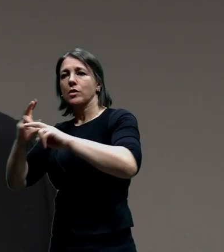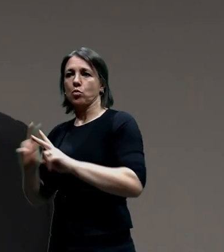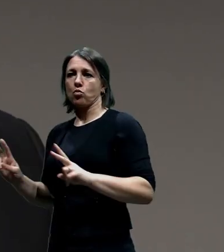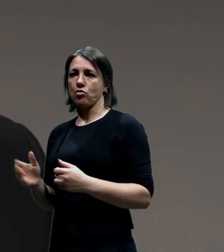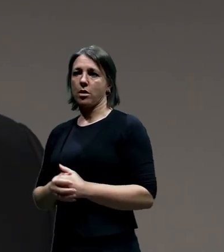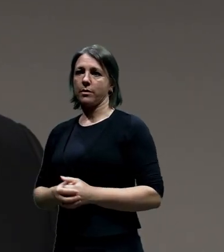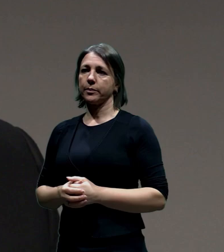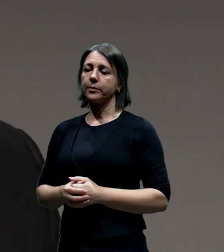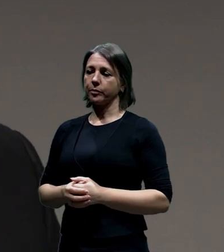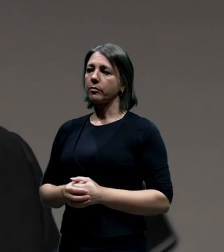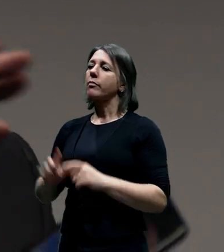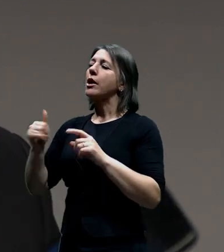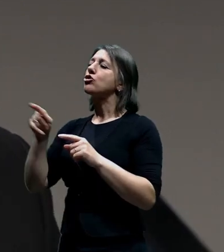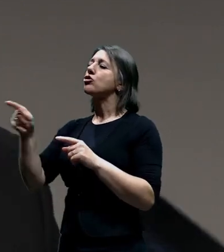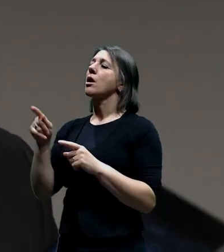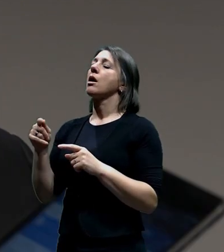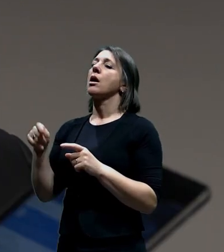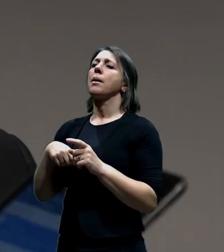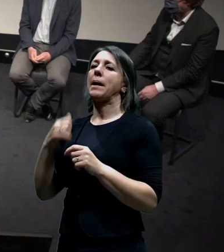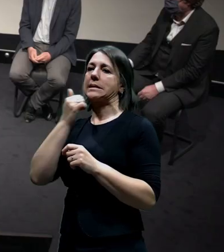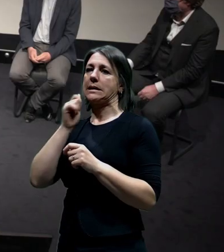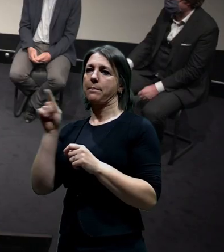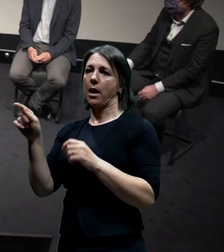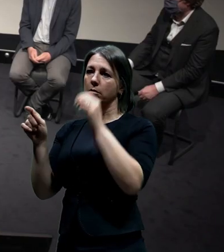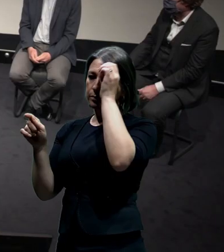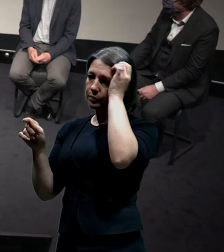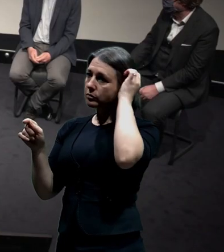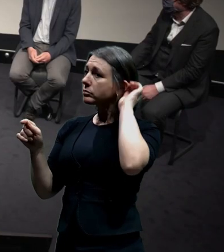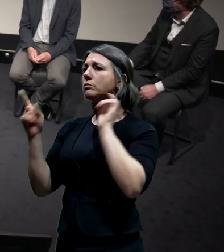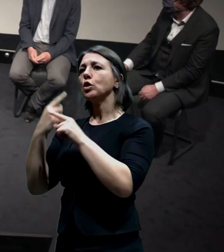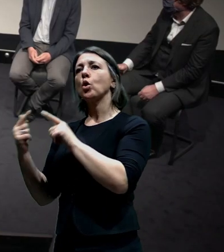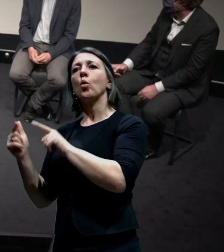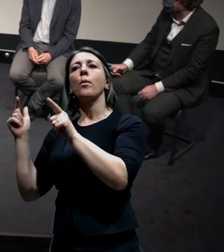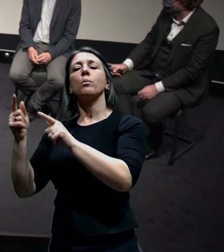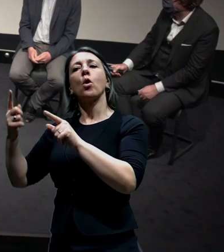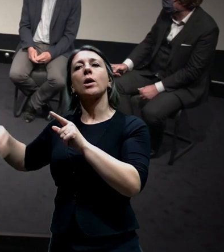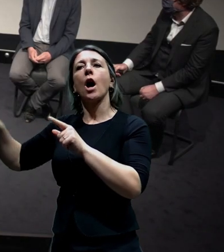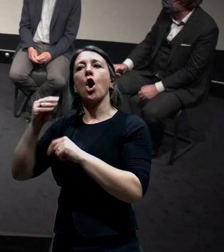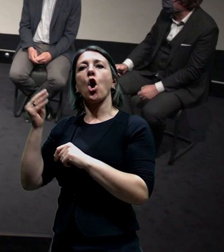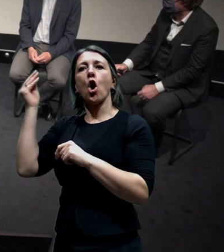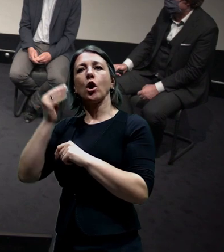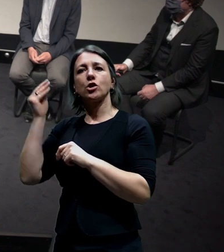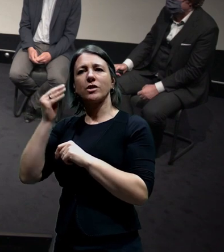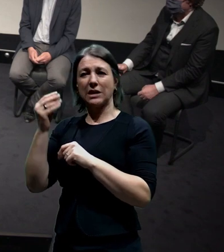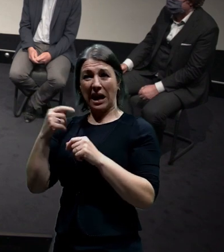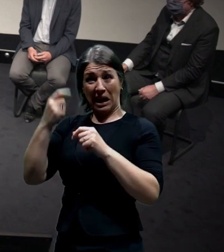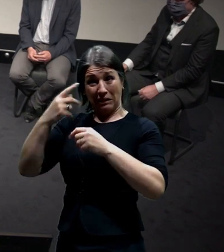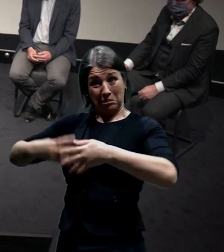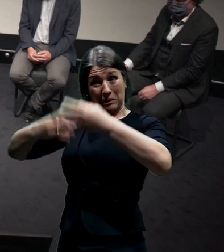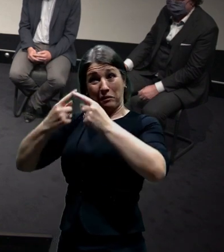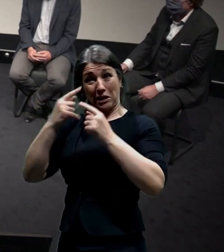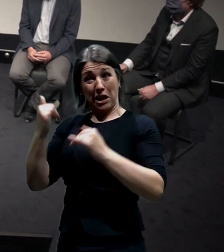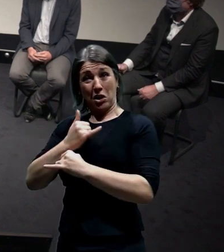Já ještě poprosím panu Zdímu, máte tady podporu od obyvatel Holešoviček, takže já tady ty komentáře občas možná diváci vidí skrývám,